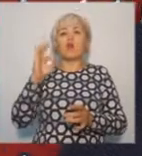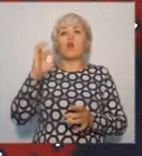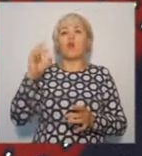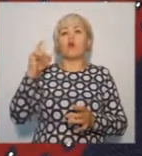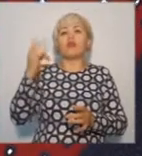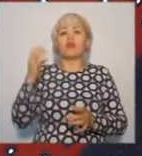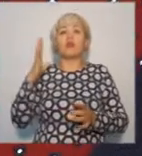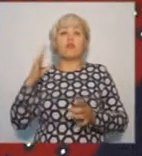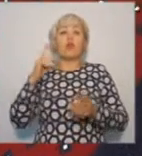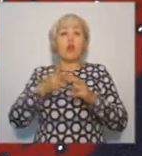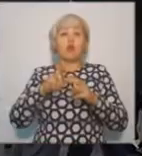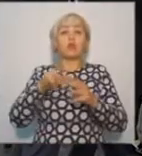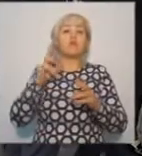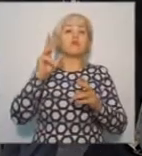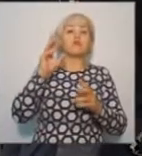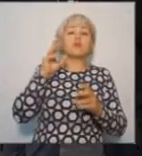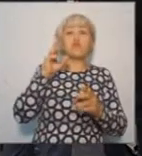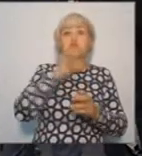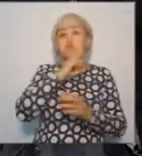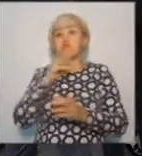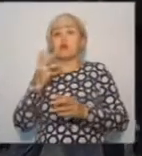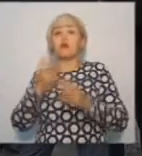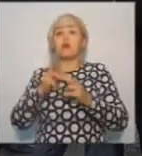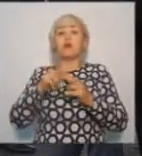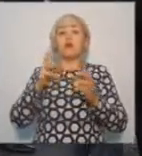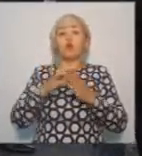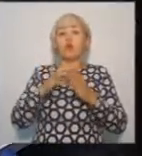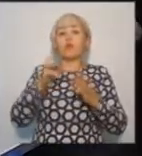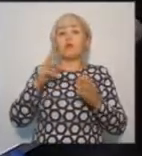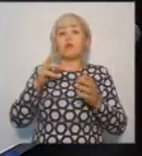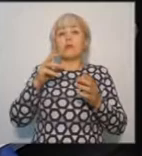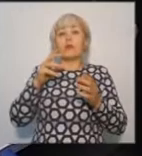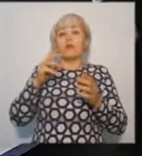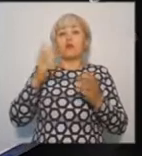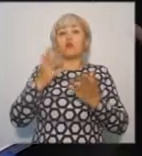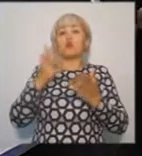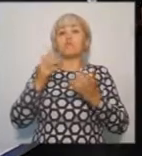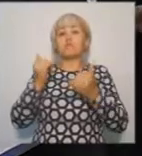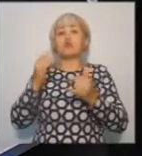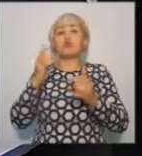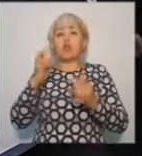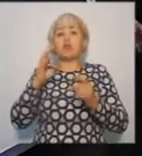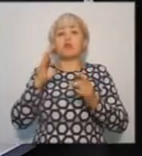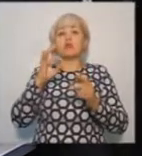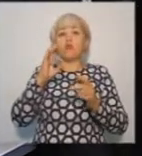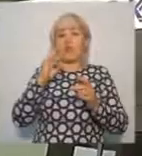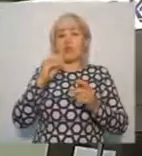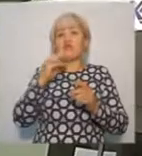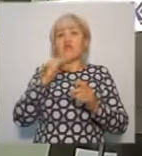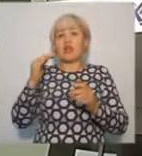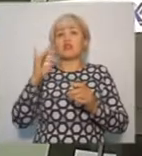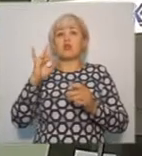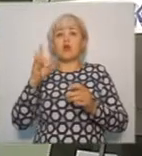федеральной группы контроля. Ее возглавили член Совета Федерации Игорь Каграманян и депутат Госдумы Российской Федерации Юрий Кобзеев.